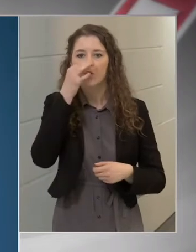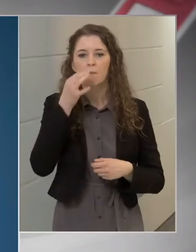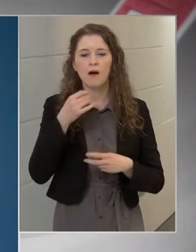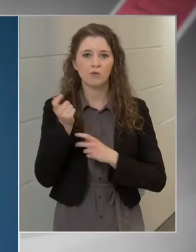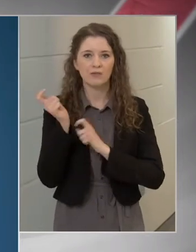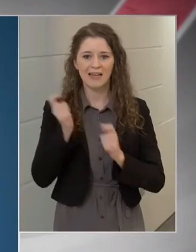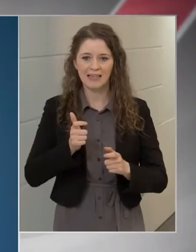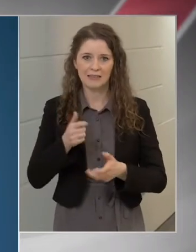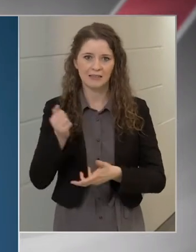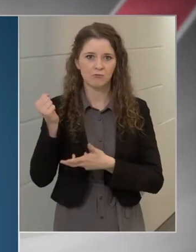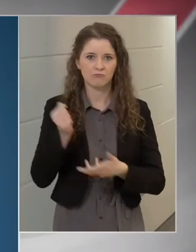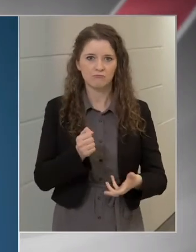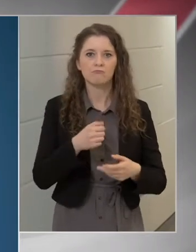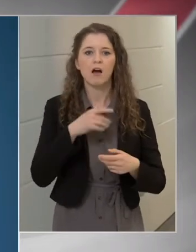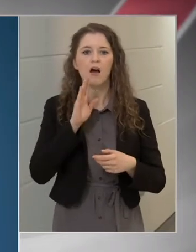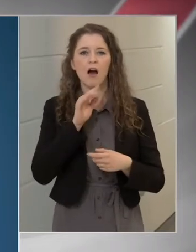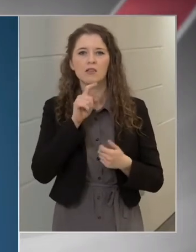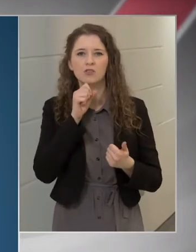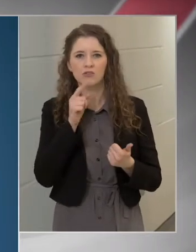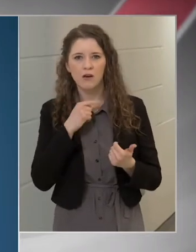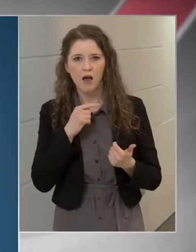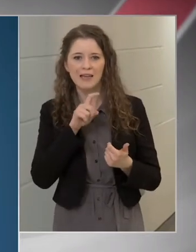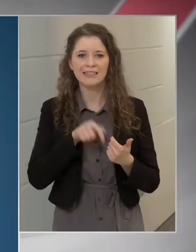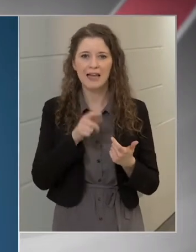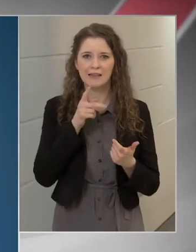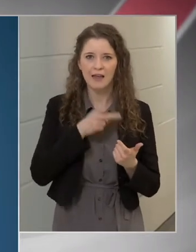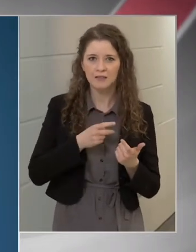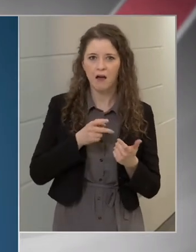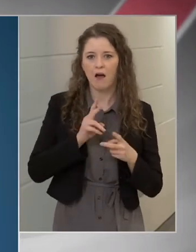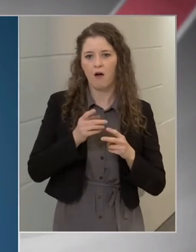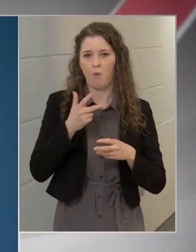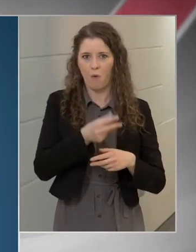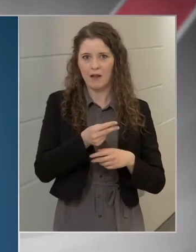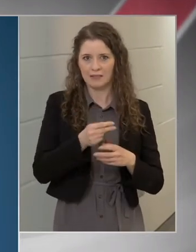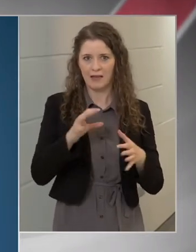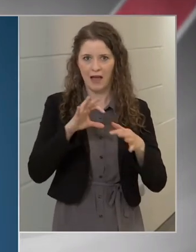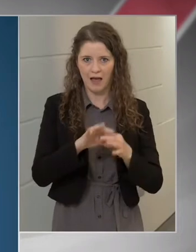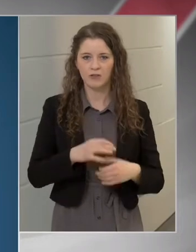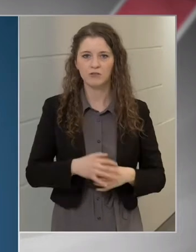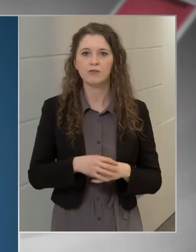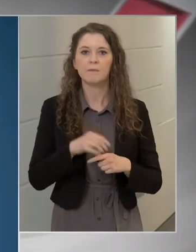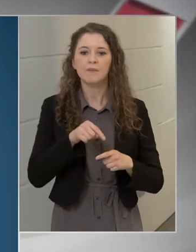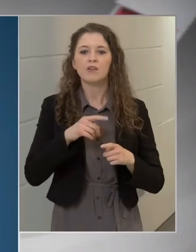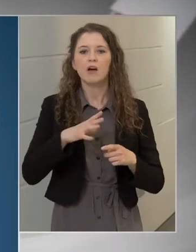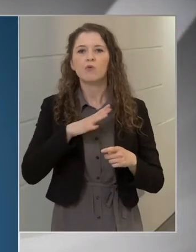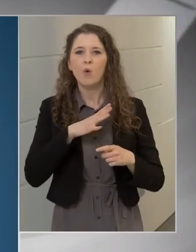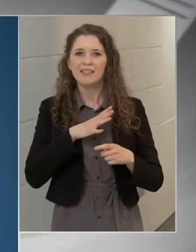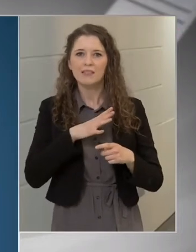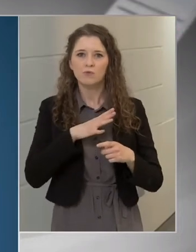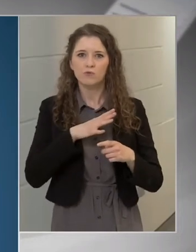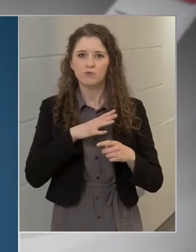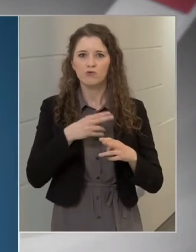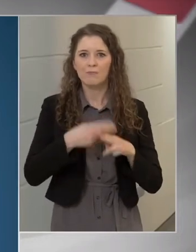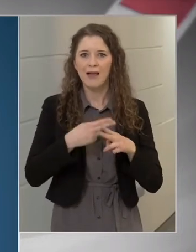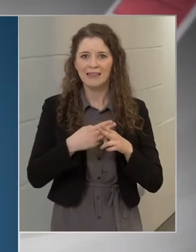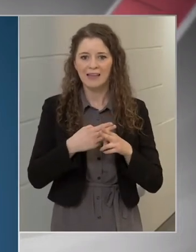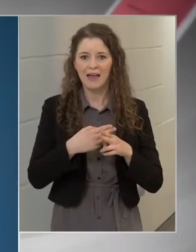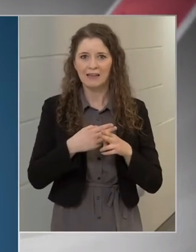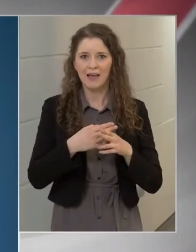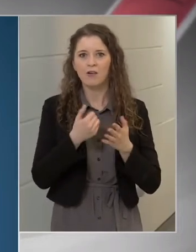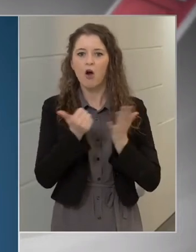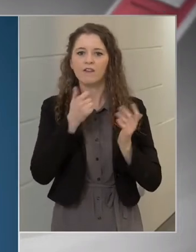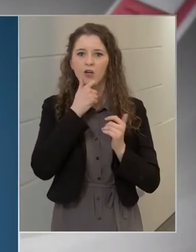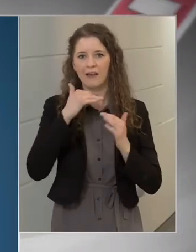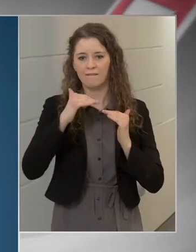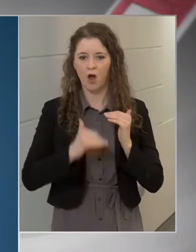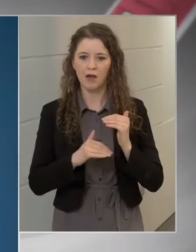szállítmánynak köszönhetően a 60 év alatti regisztrált krónikus betegek oltása is elkezdődhet. Ez az